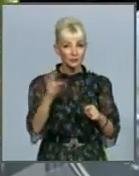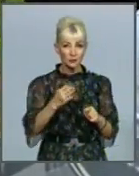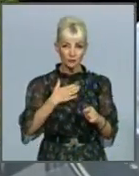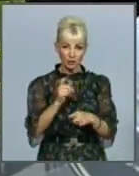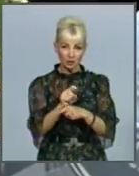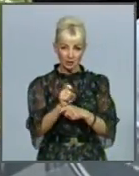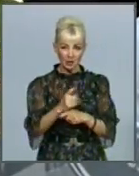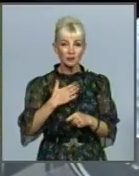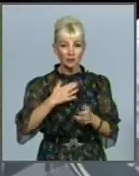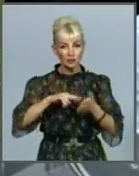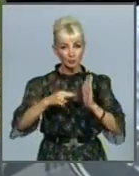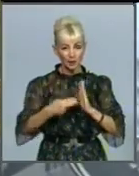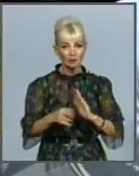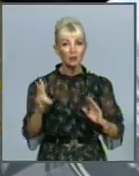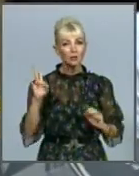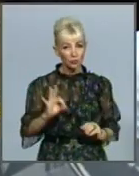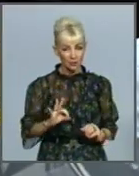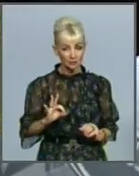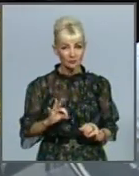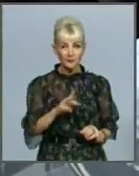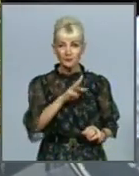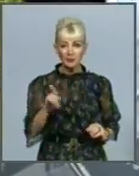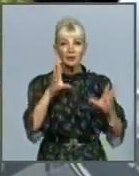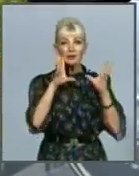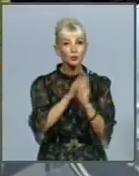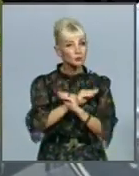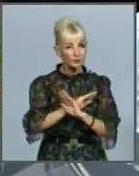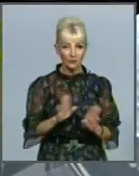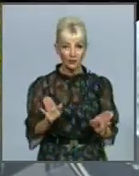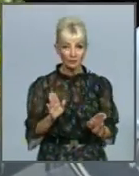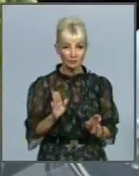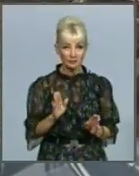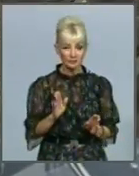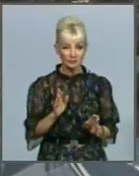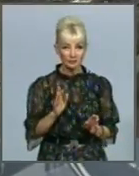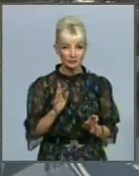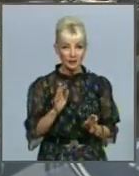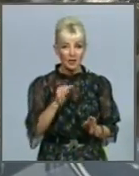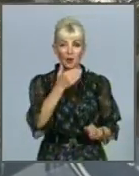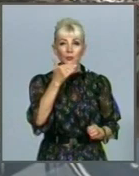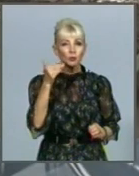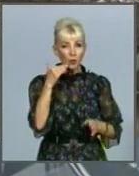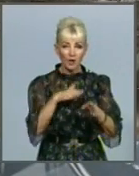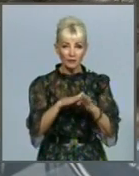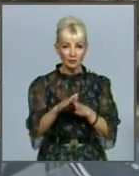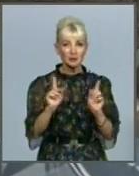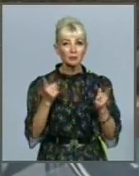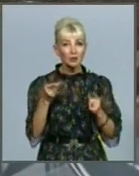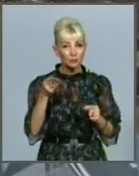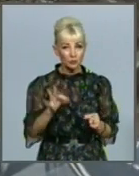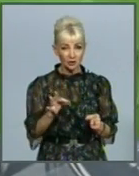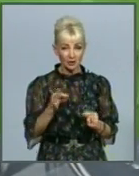наших программах. Але ми не успеваємо багато робити, тому що